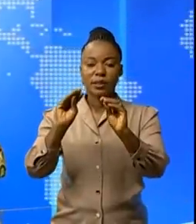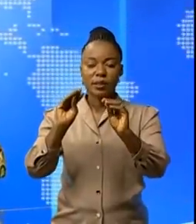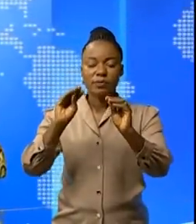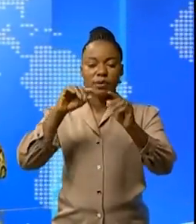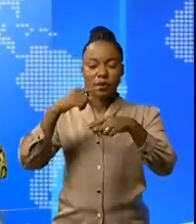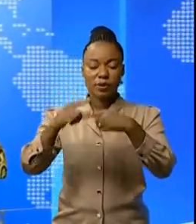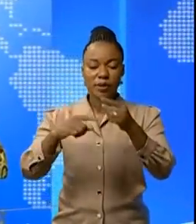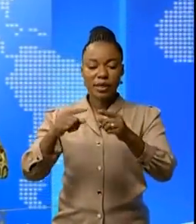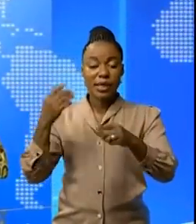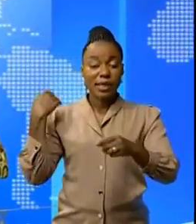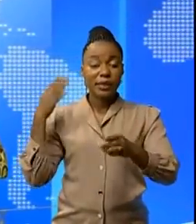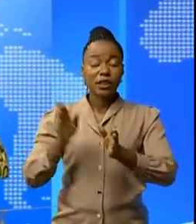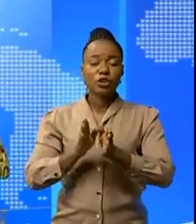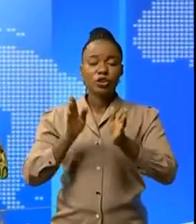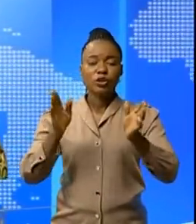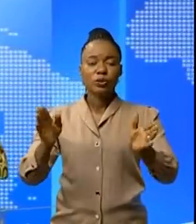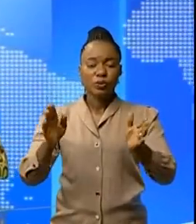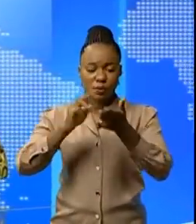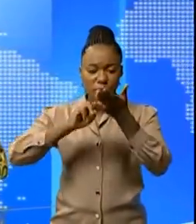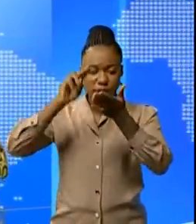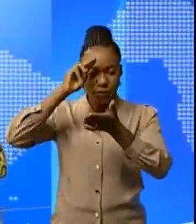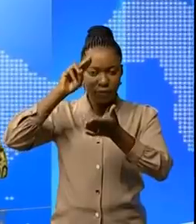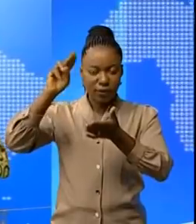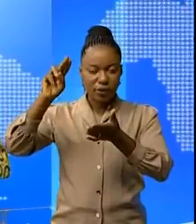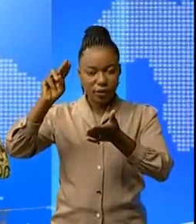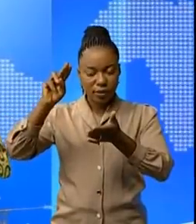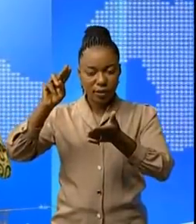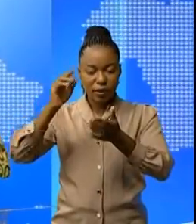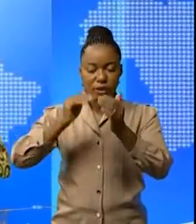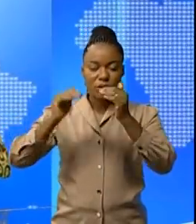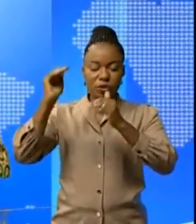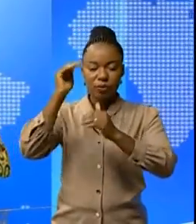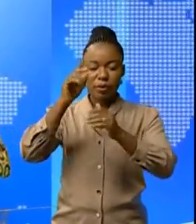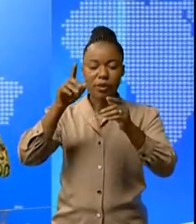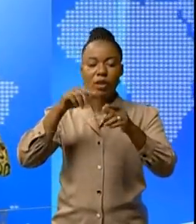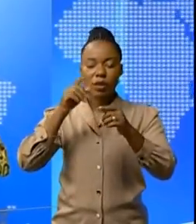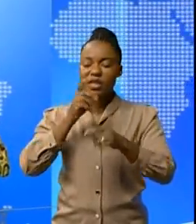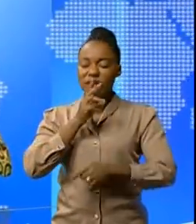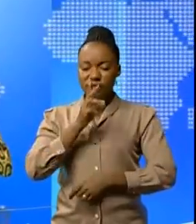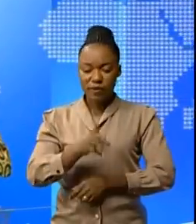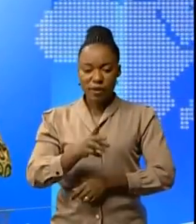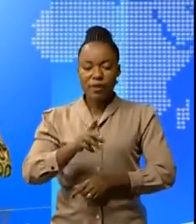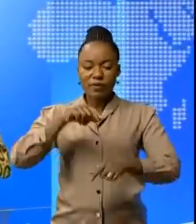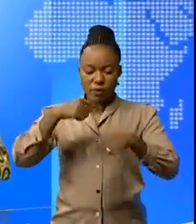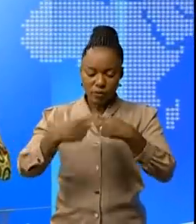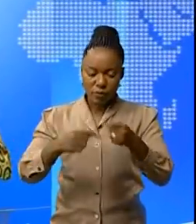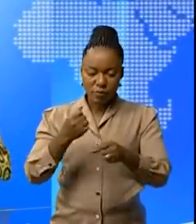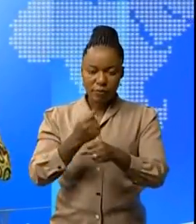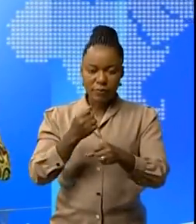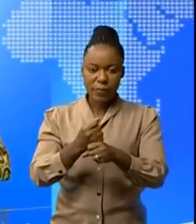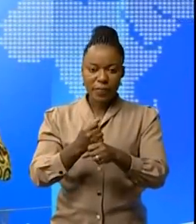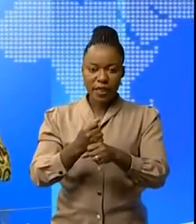des états généraux de l'enseignement supérieur et universitaire est confirmé pour demain vendredi 10 septembre 2021 dans le